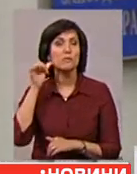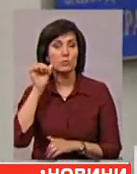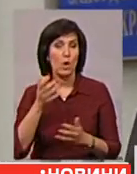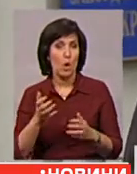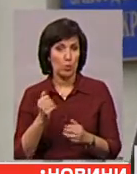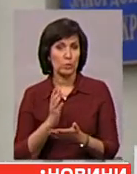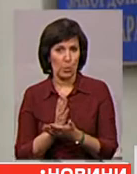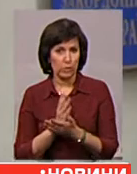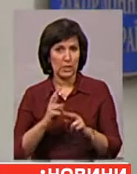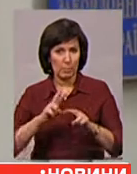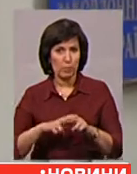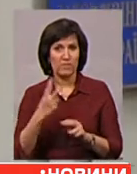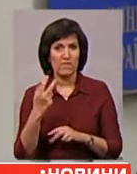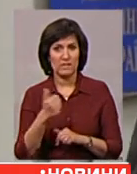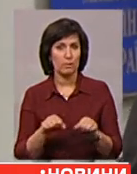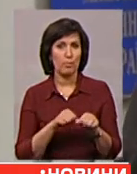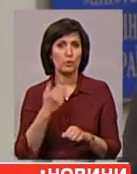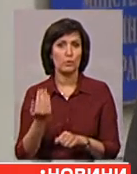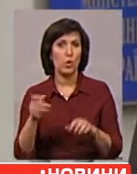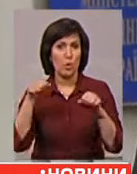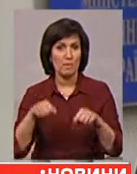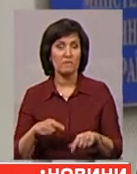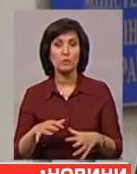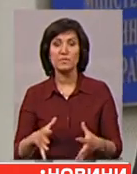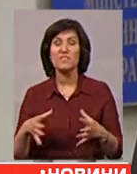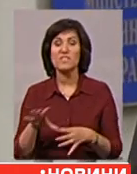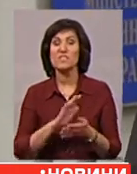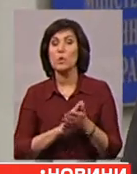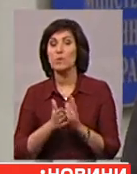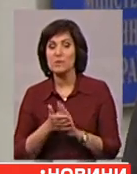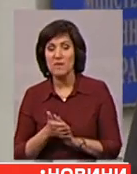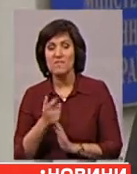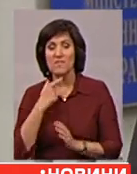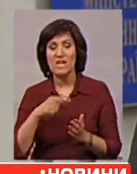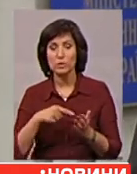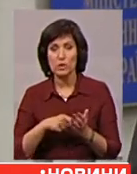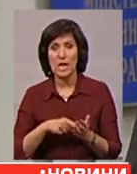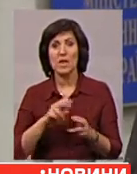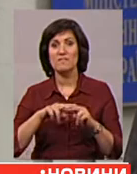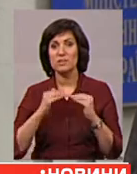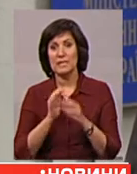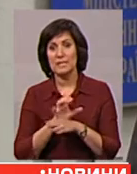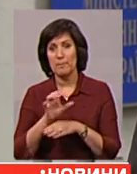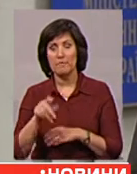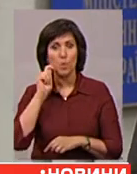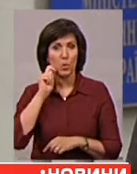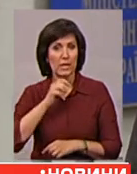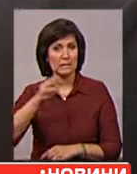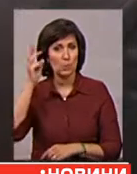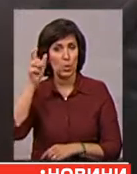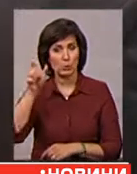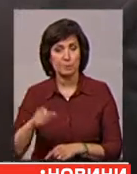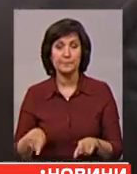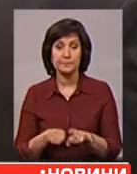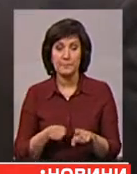хоча отримують його вже два тижні, порушуючи його права. Для того, щоб з'ясувати усі обставини, до Краснодару в слідчий ізолятор направили українського консула.